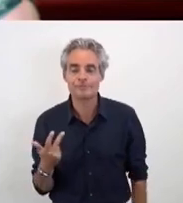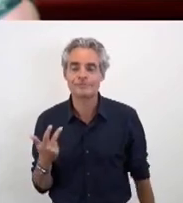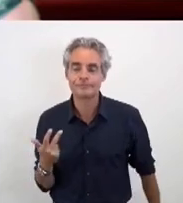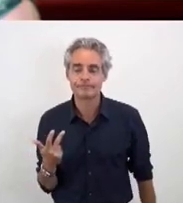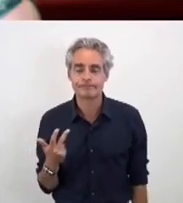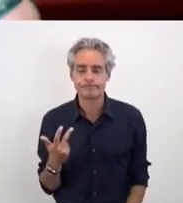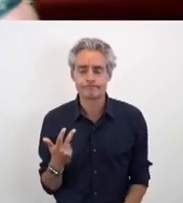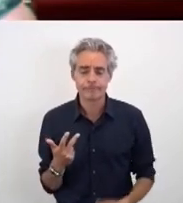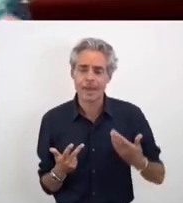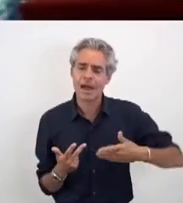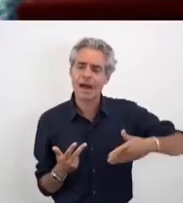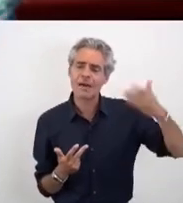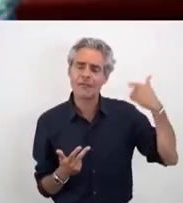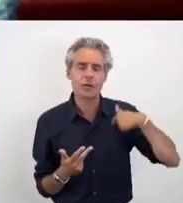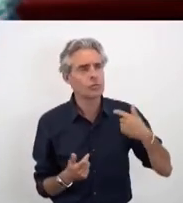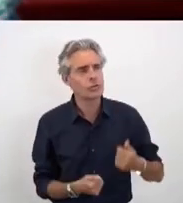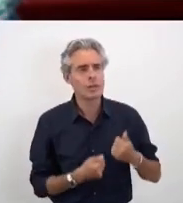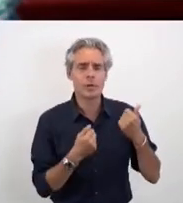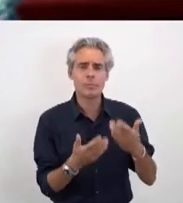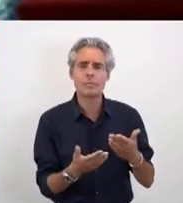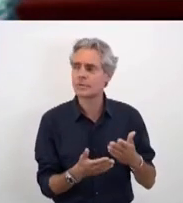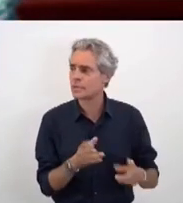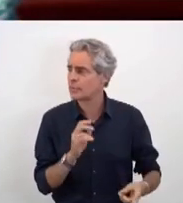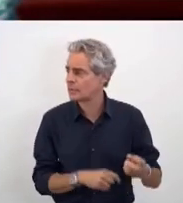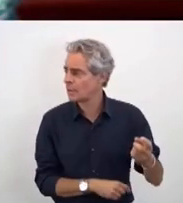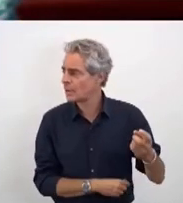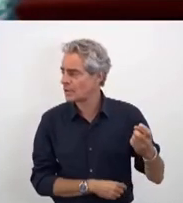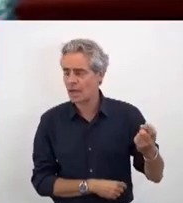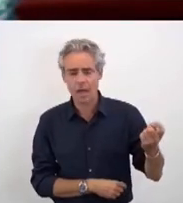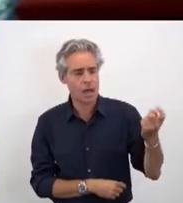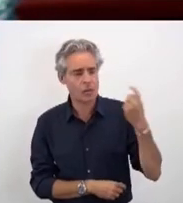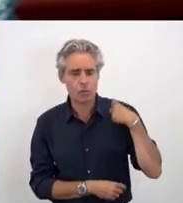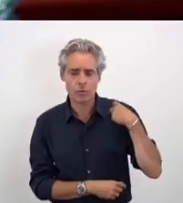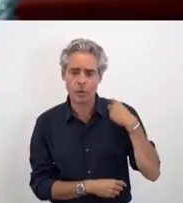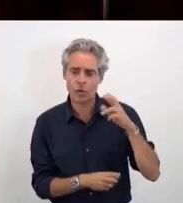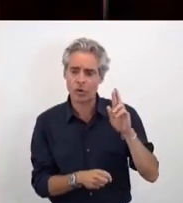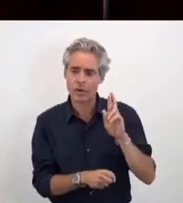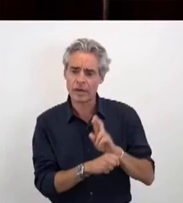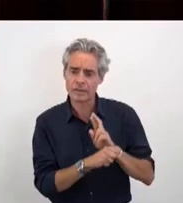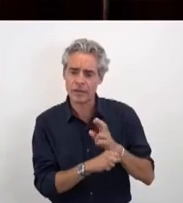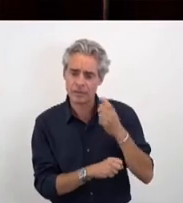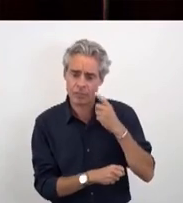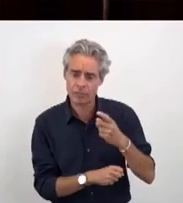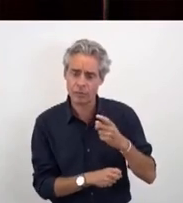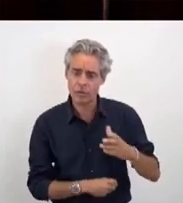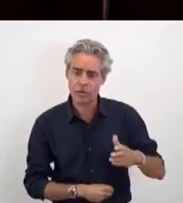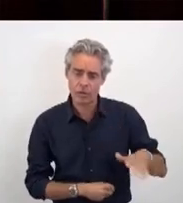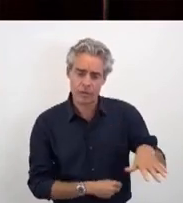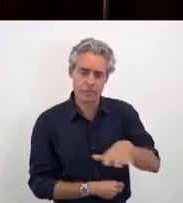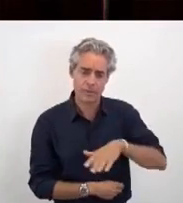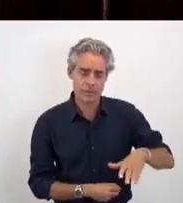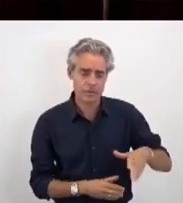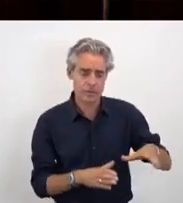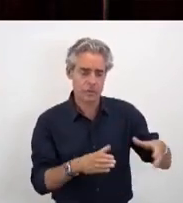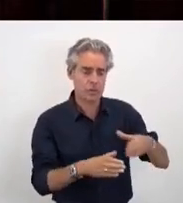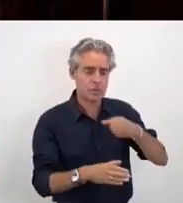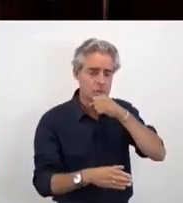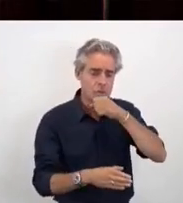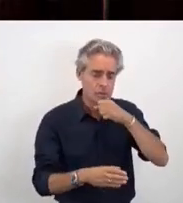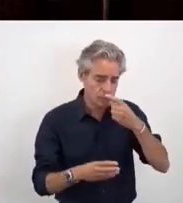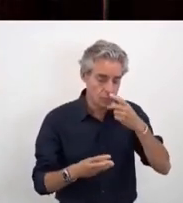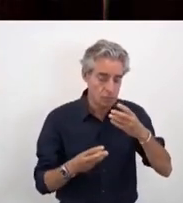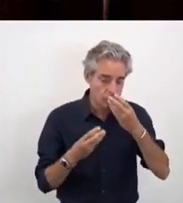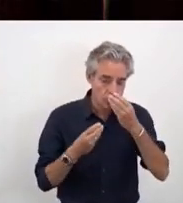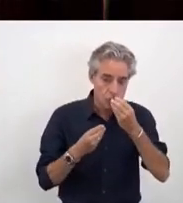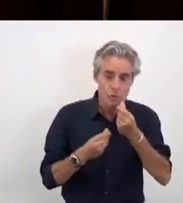avions en son temps proposé qu'un numéro puisse être dédié au bénéfice des seniors sur le sentiment d